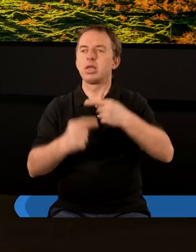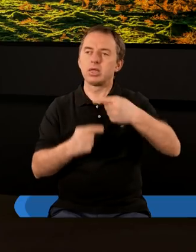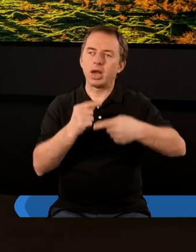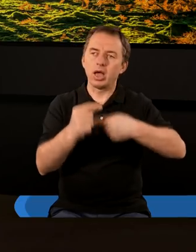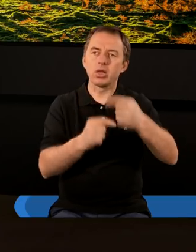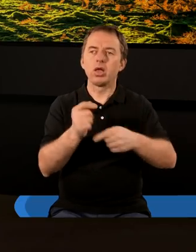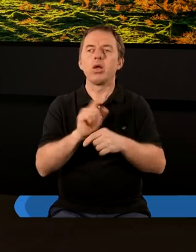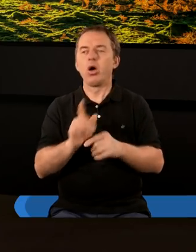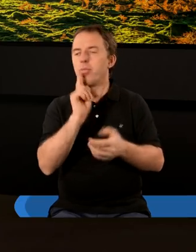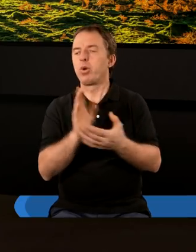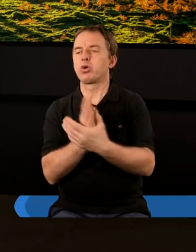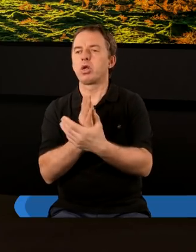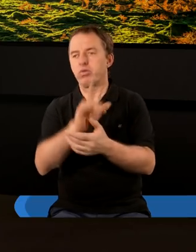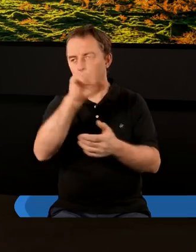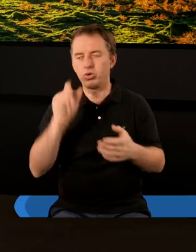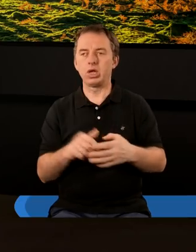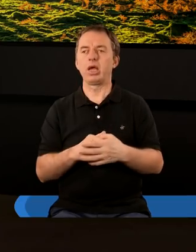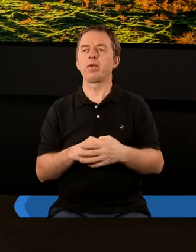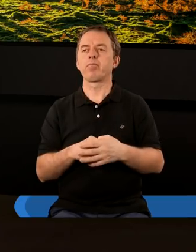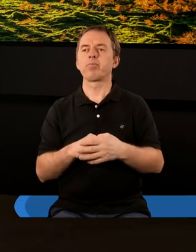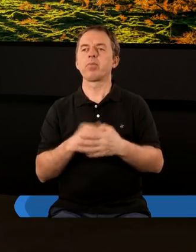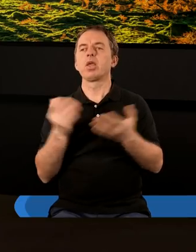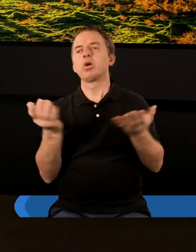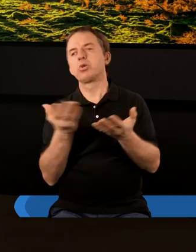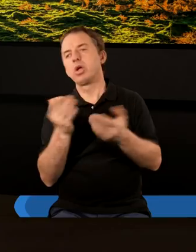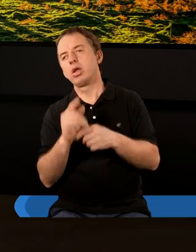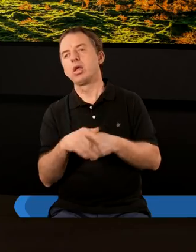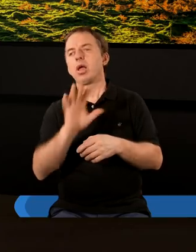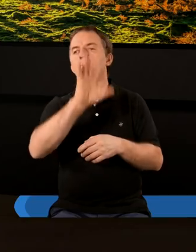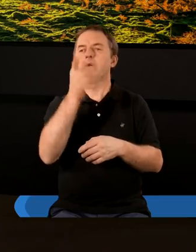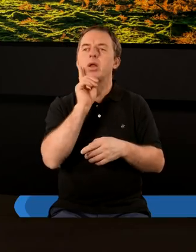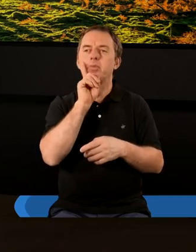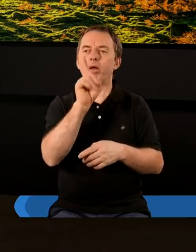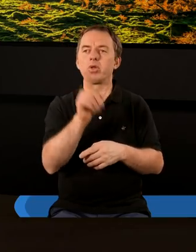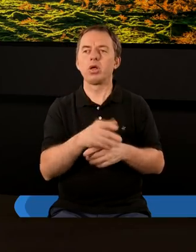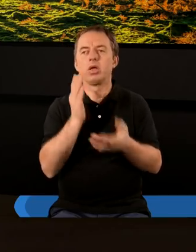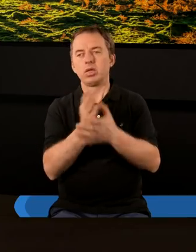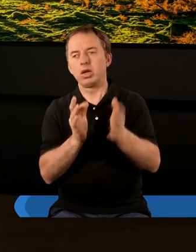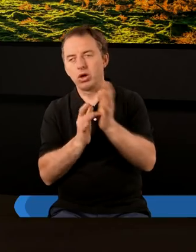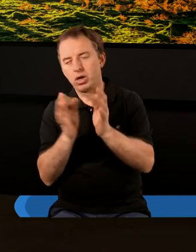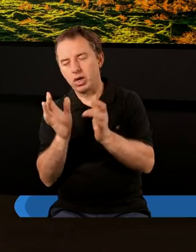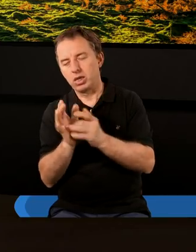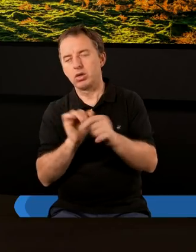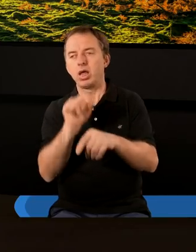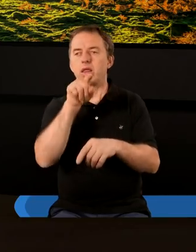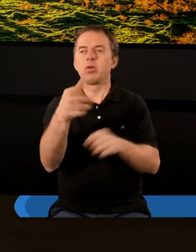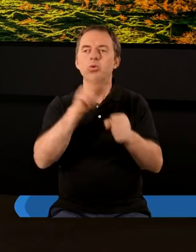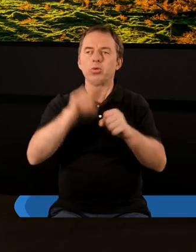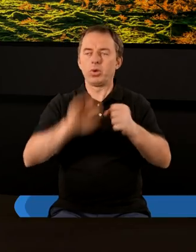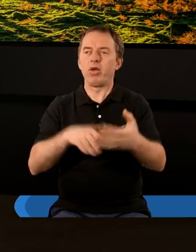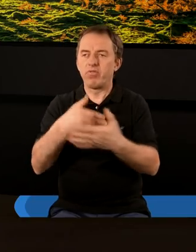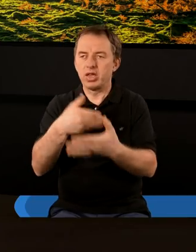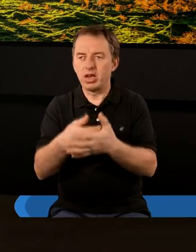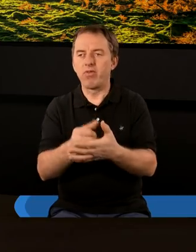tradycję, która mówi o pośrednictwie ludzi. Gdzieś ta piękna prawda o tym, że tylko Chrystus jest tym, któremu